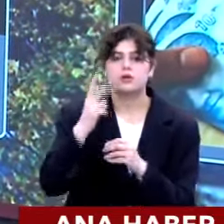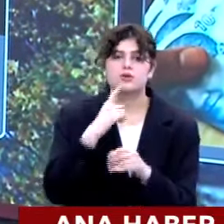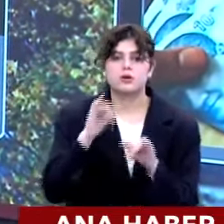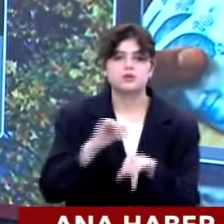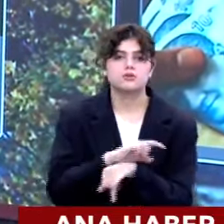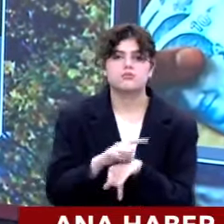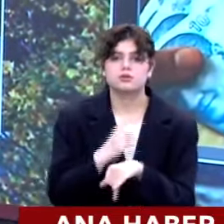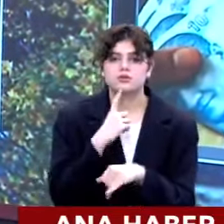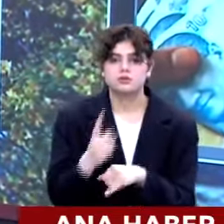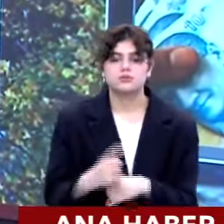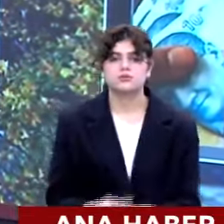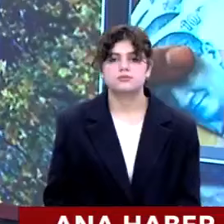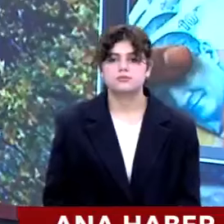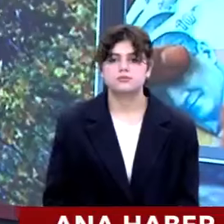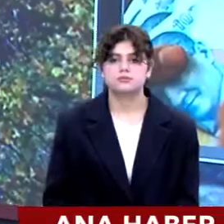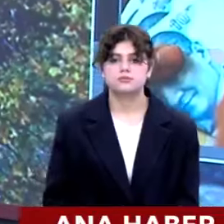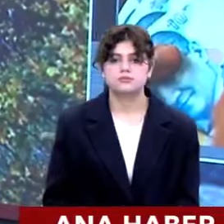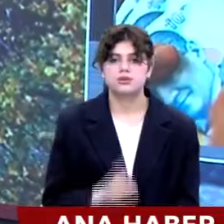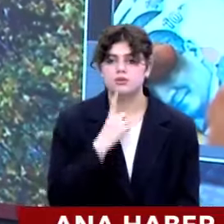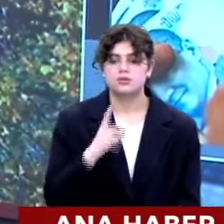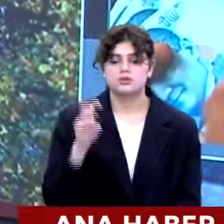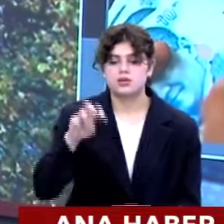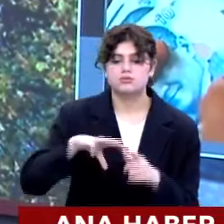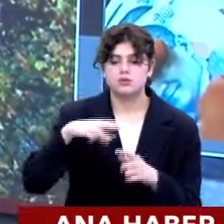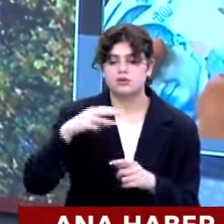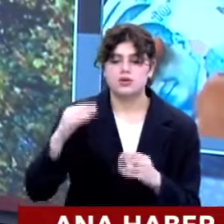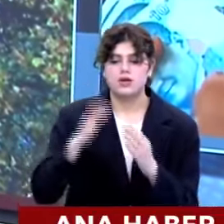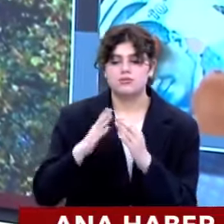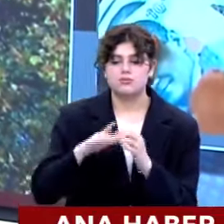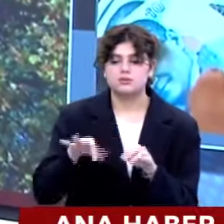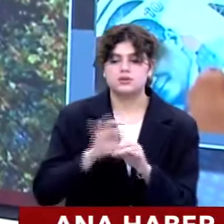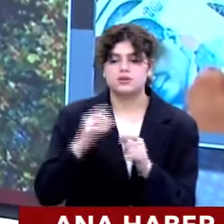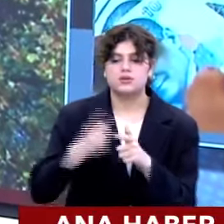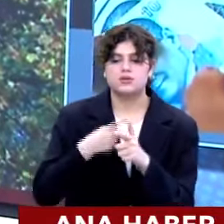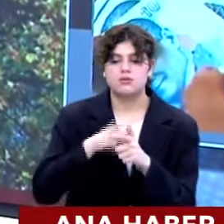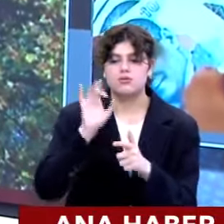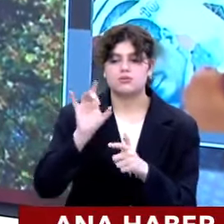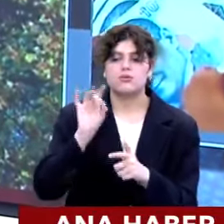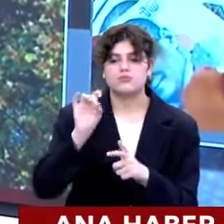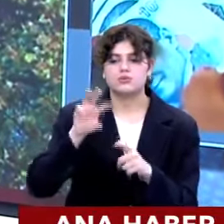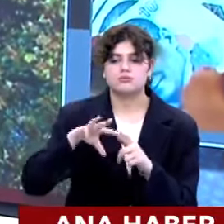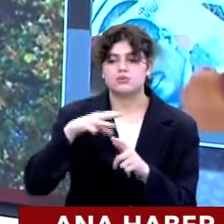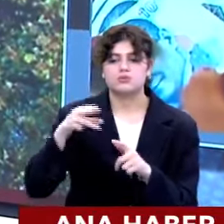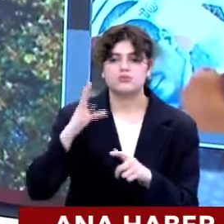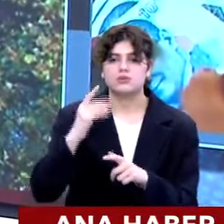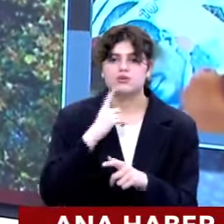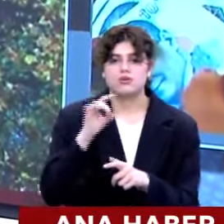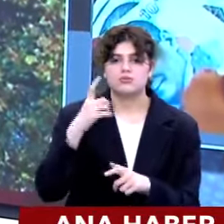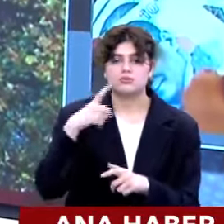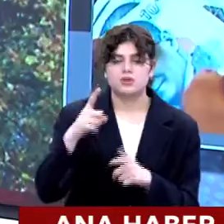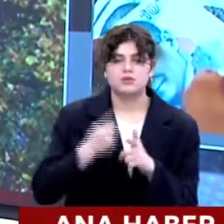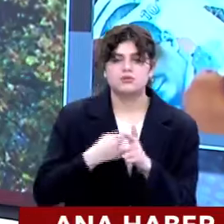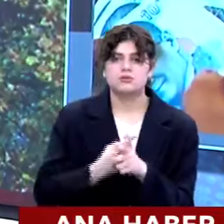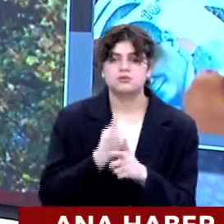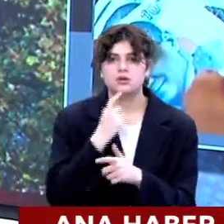Aynı zamanda bir yatırımcı öyle de düşünün. Ya diyor ki ben bu 8 milyonluk daire bir şu anda kiraya ortalama 15 liraya verebilirim. 15 bin liraya.